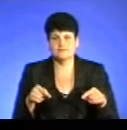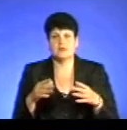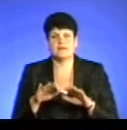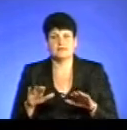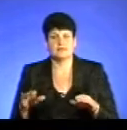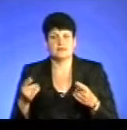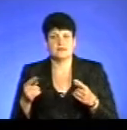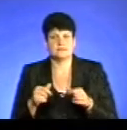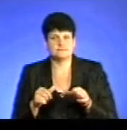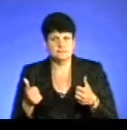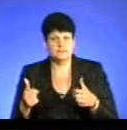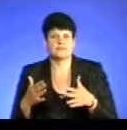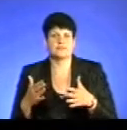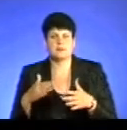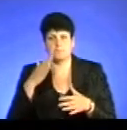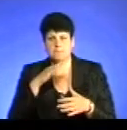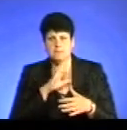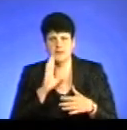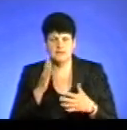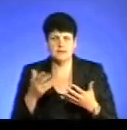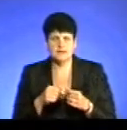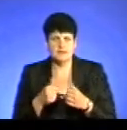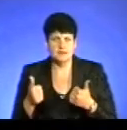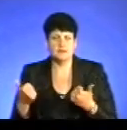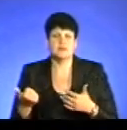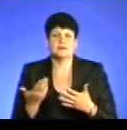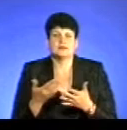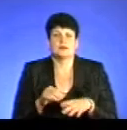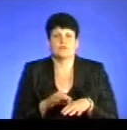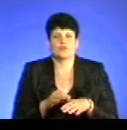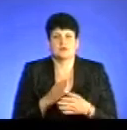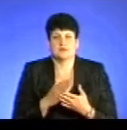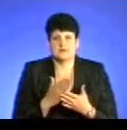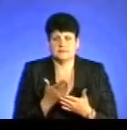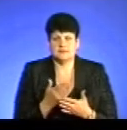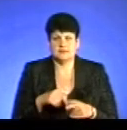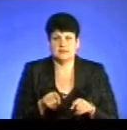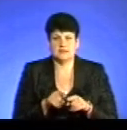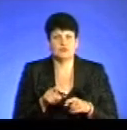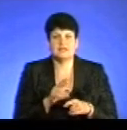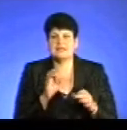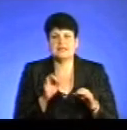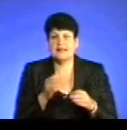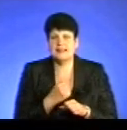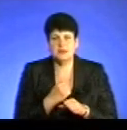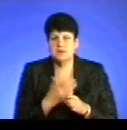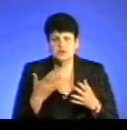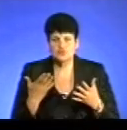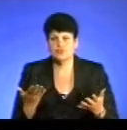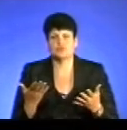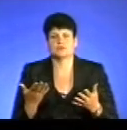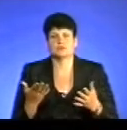дітей, батьків, які оточують. Такі хворі, зазвичай, вони ніде не працюють, ведуть,